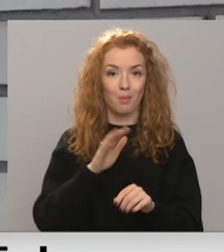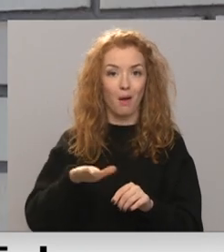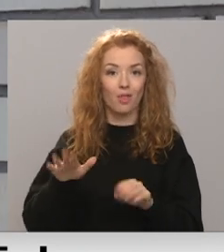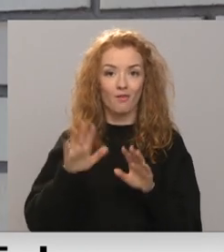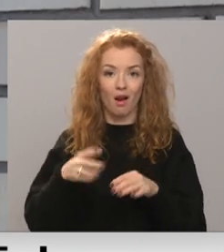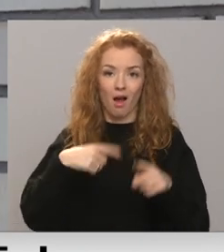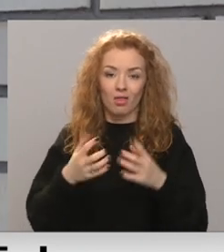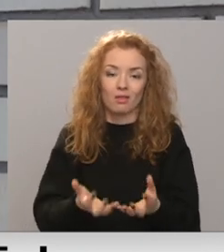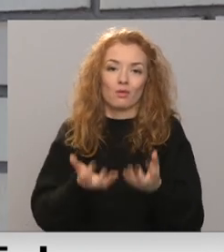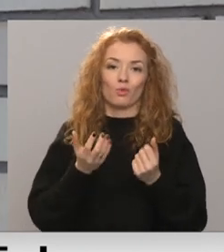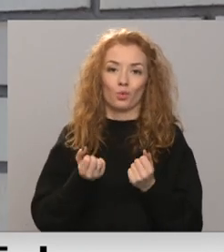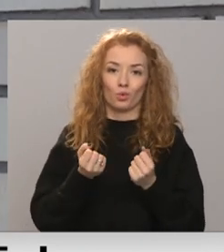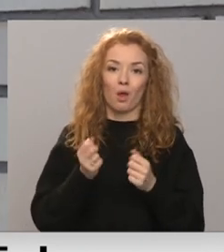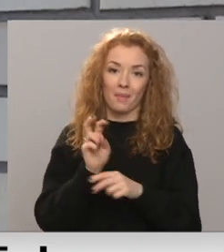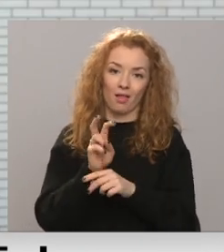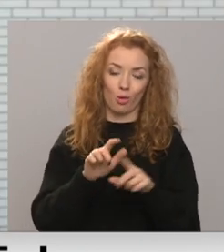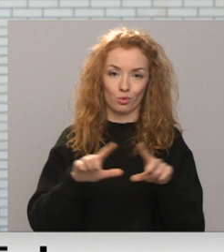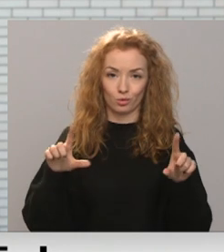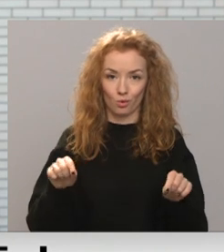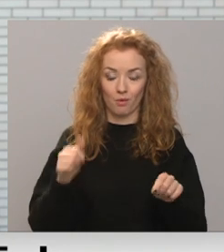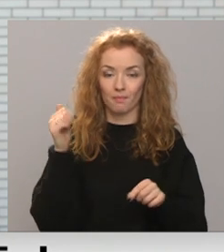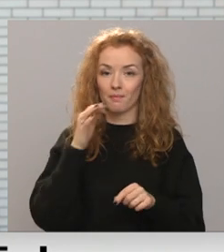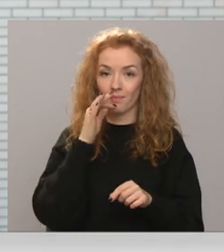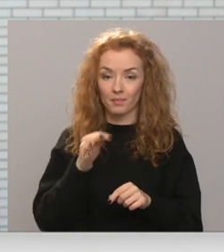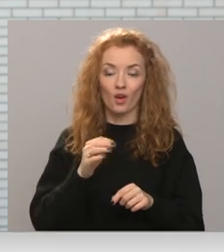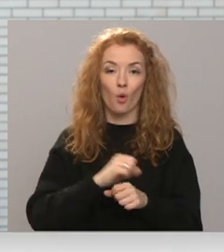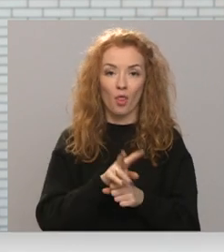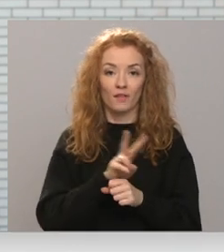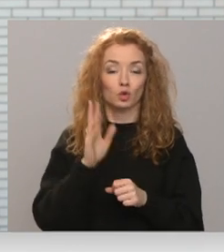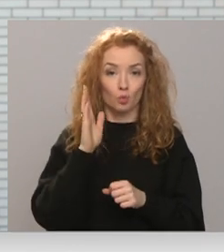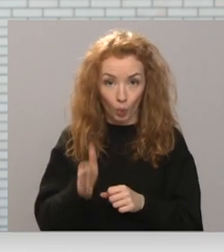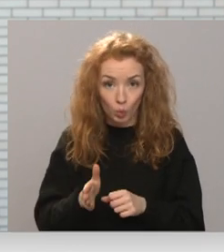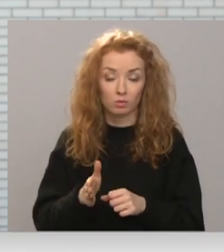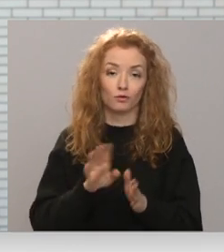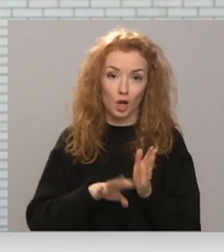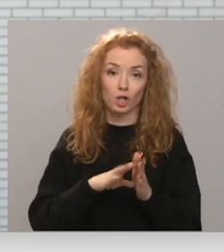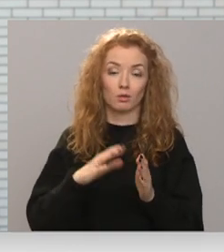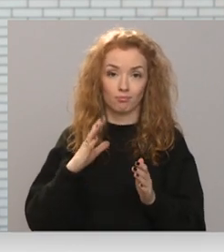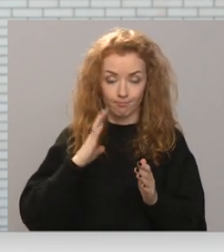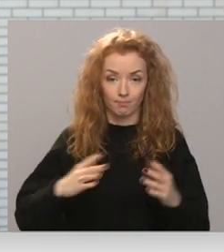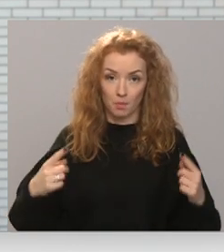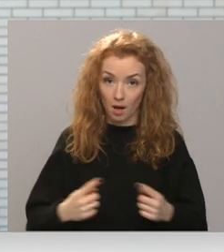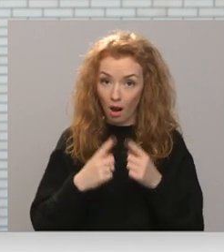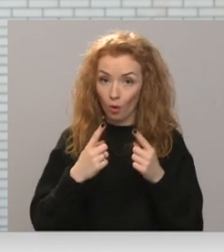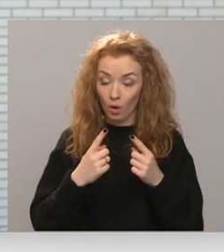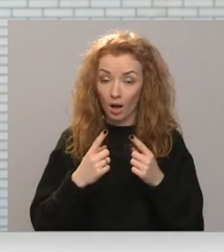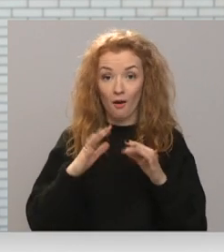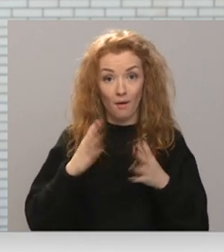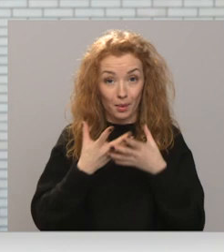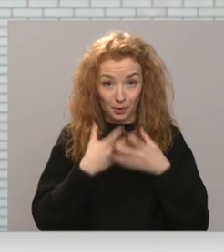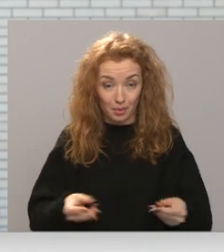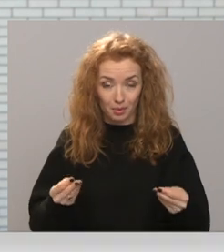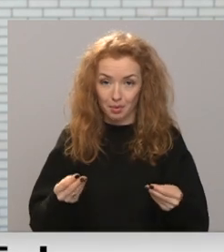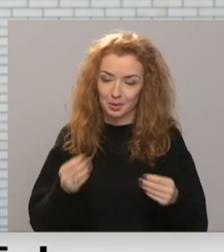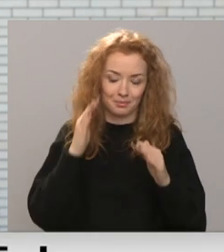atgūt apmeklējot skolu. Tas vīrus ir un viņš būs un to jārēķinās ir. Vai mēs izbeigsim? Es